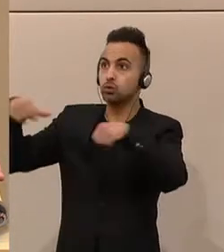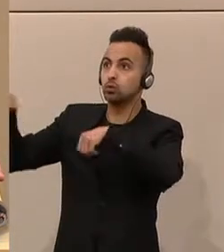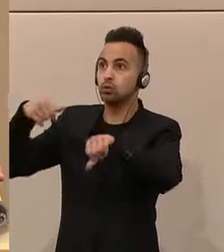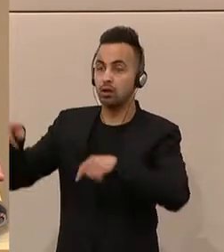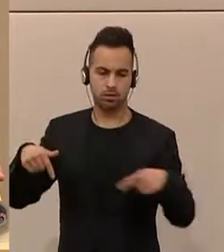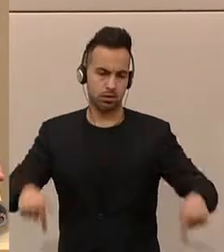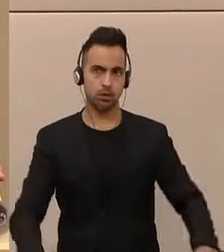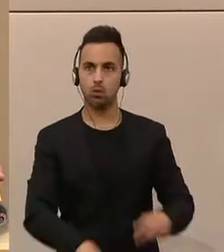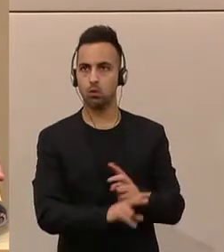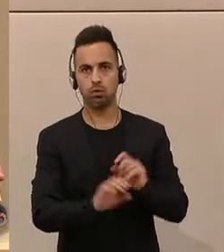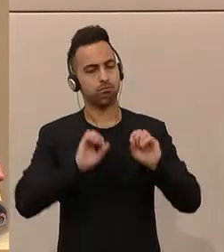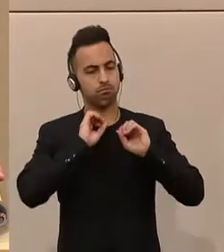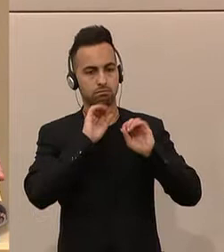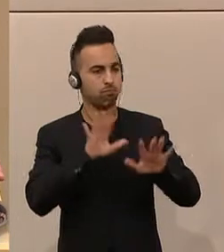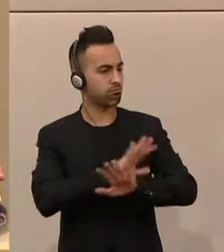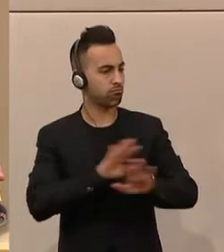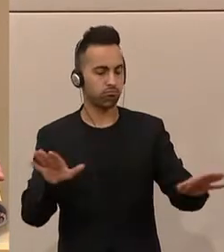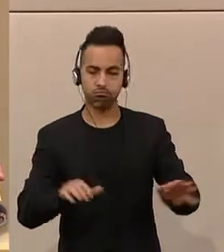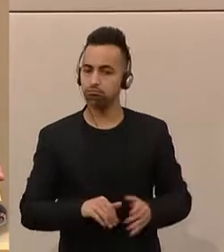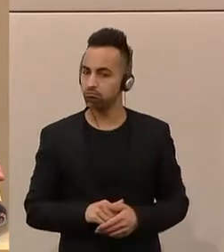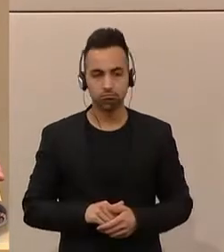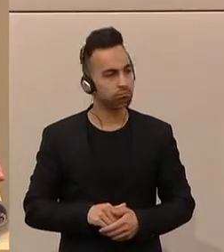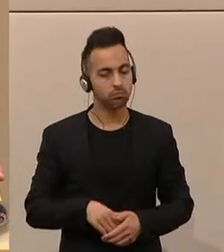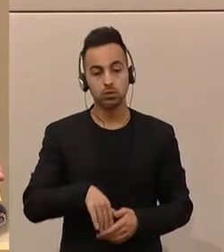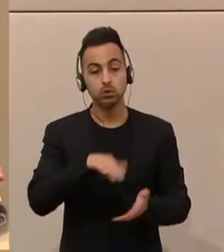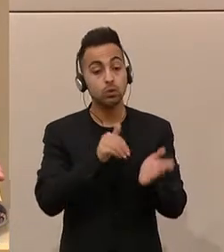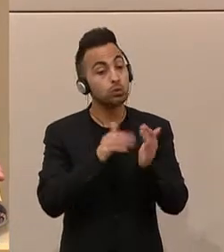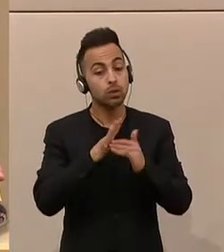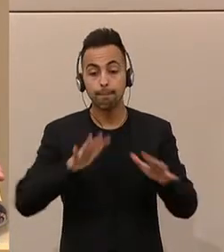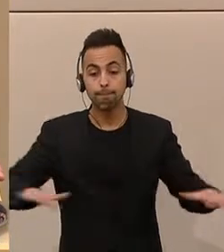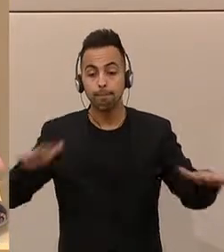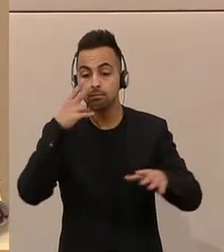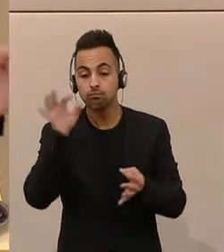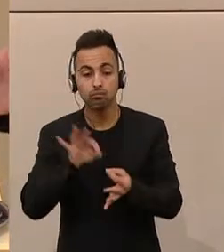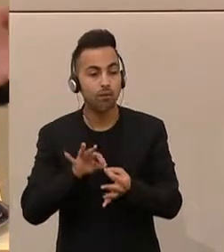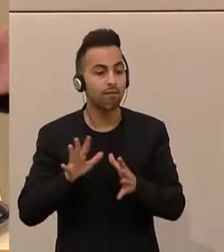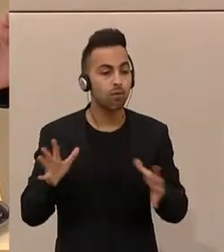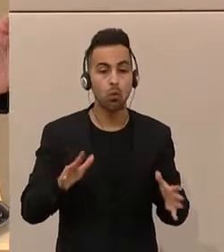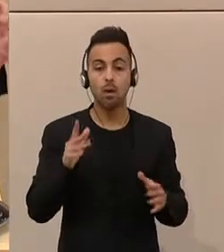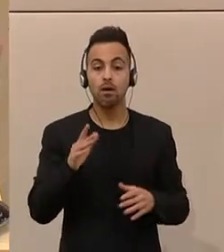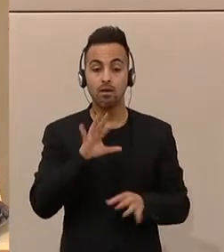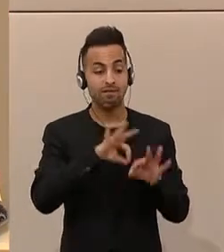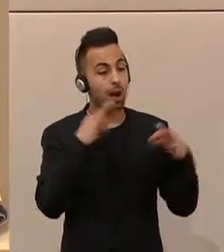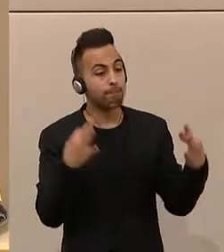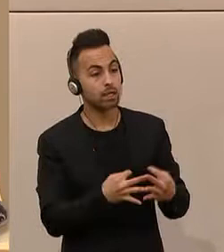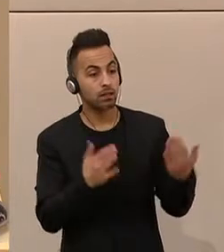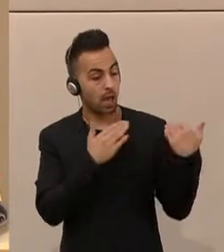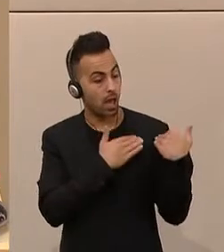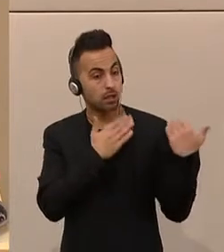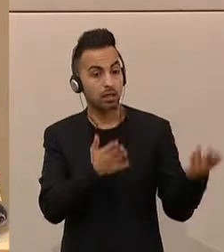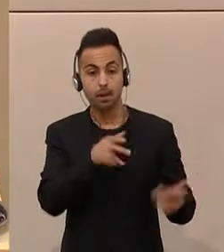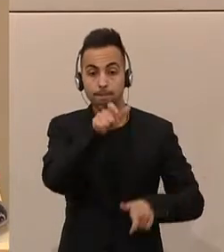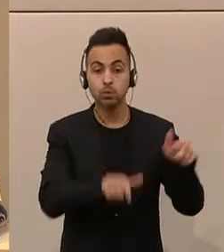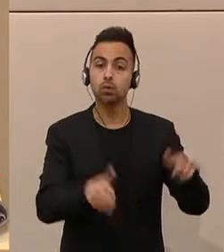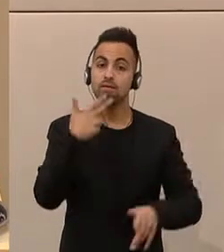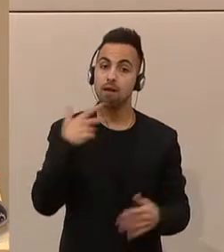Schuldner. Wir sparen im System. Wir entlasten die Menschen und die Familien. Wir entlasten jene Menschen, die arbeiten, die fleißig sind,